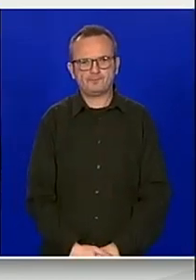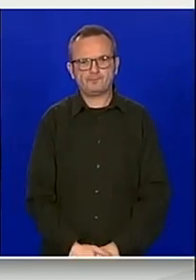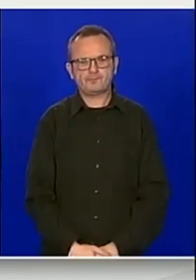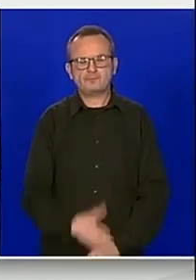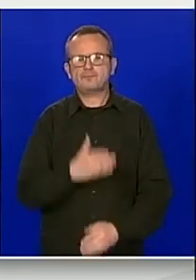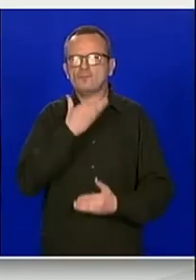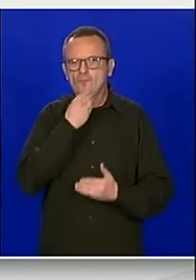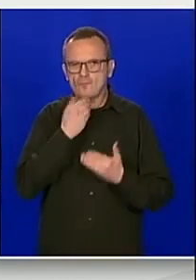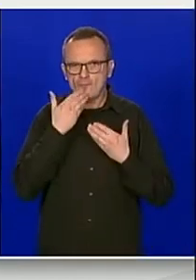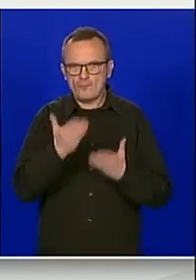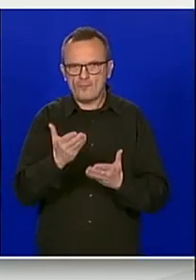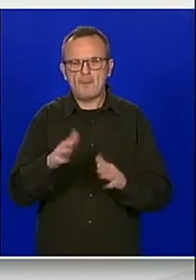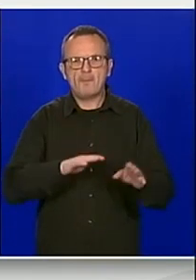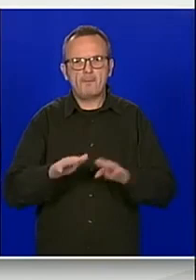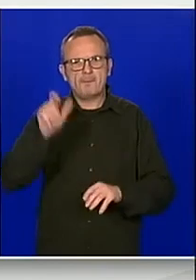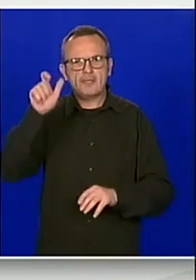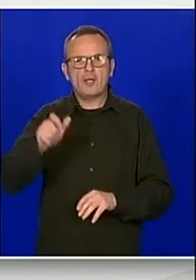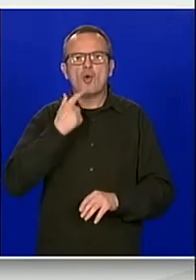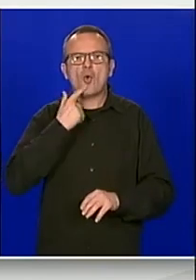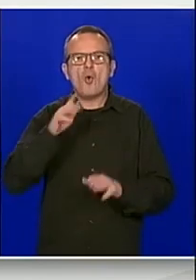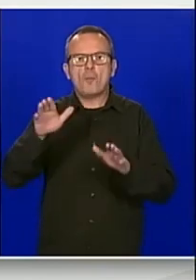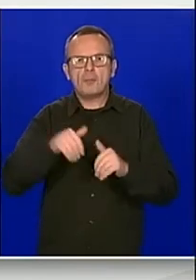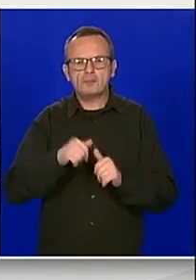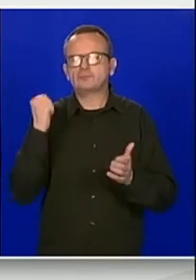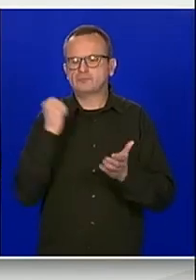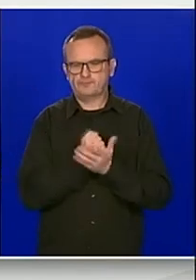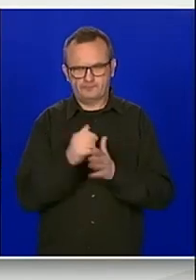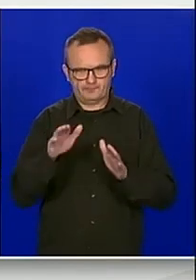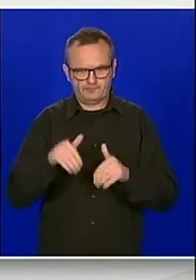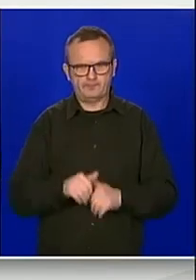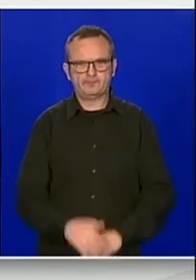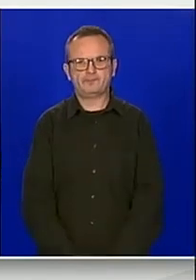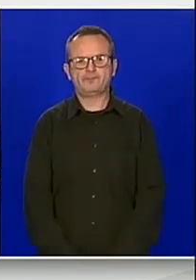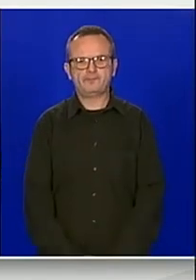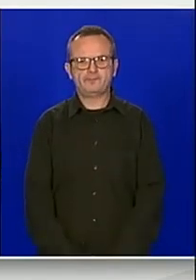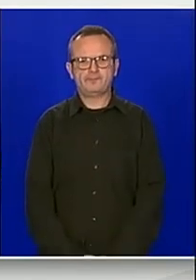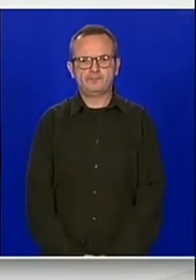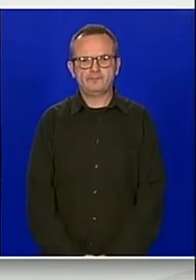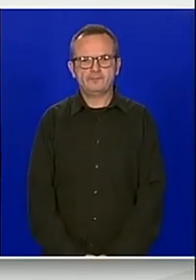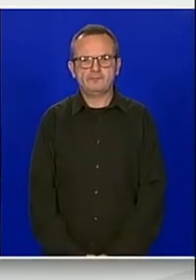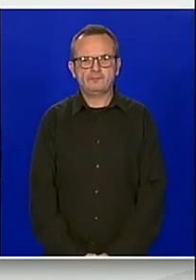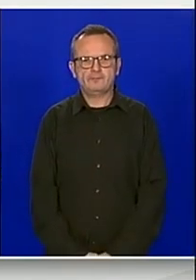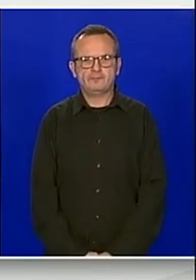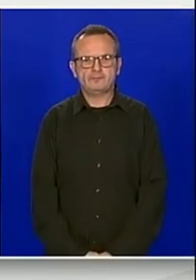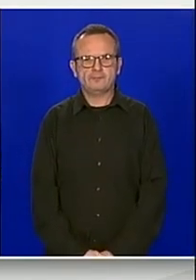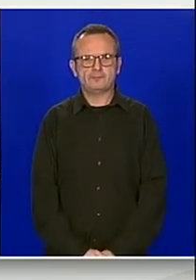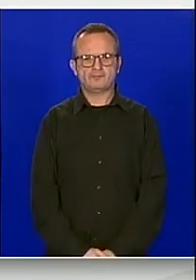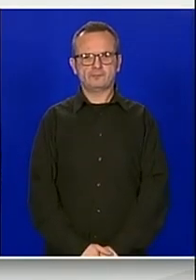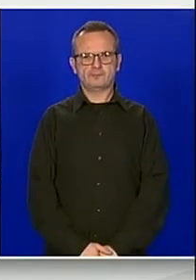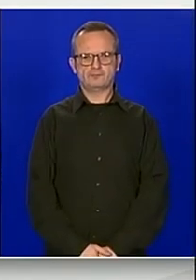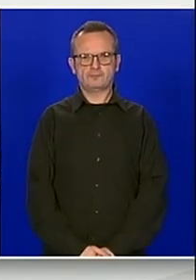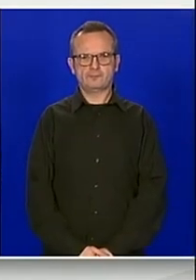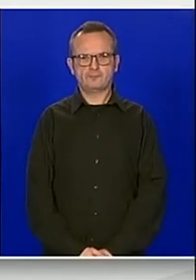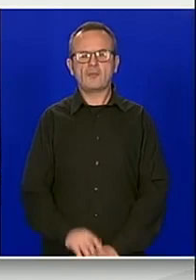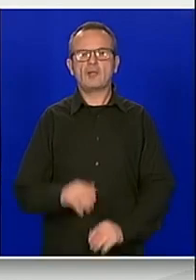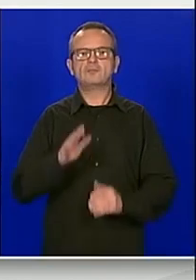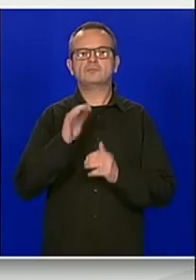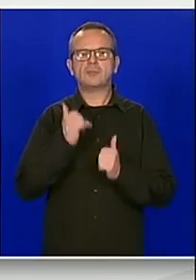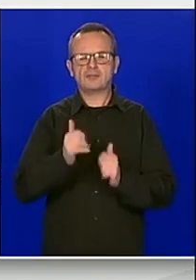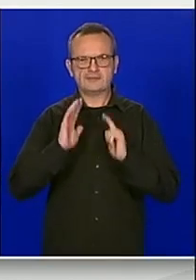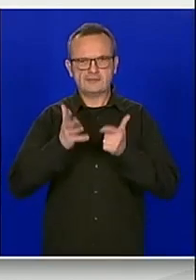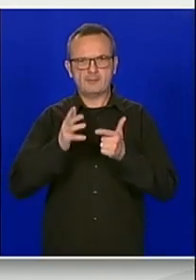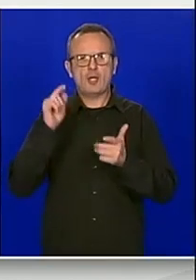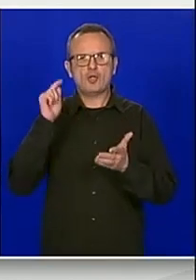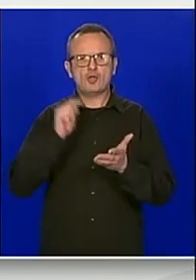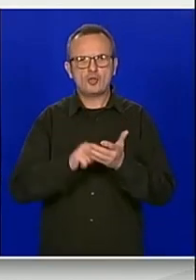Hvala vam lijepa ministre, tko je za? Konstatiram da smo prihvatili. Slijedi sedma točka sa